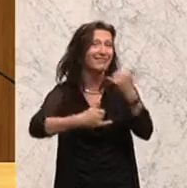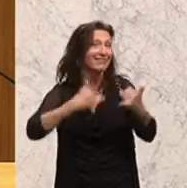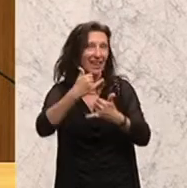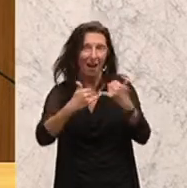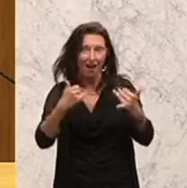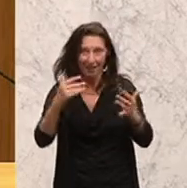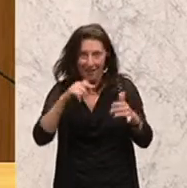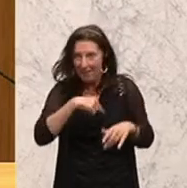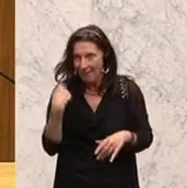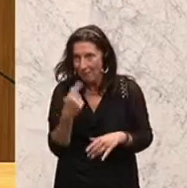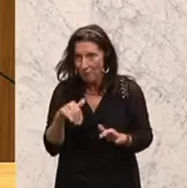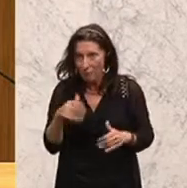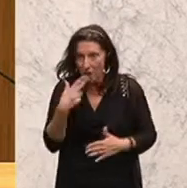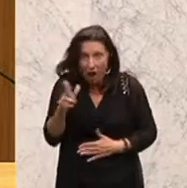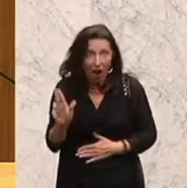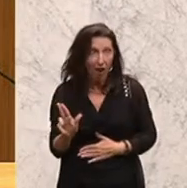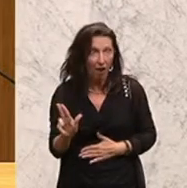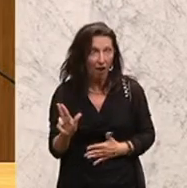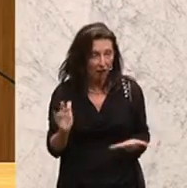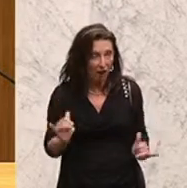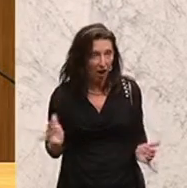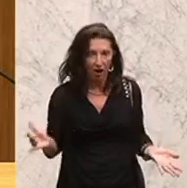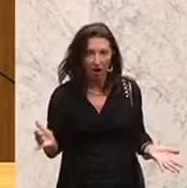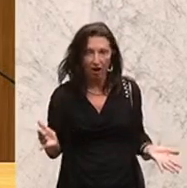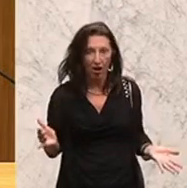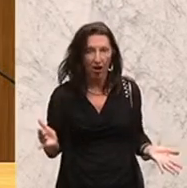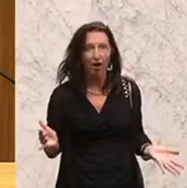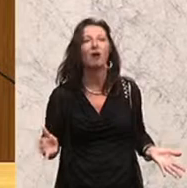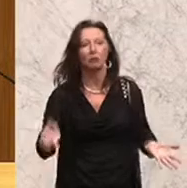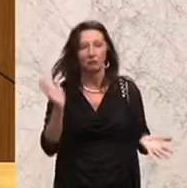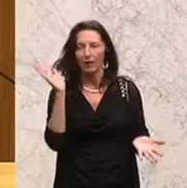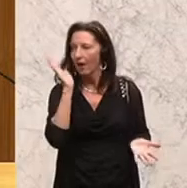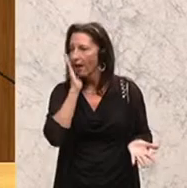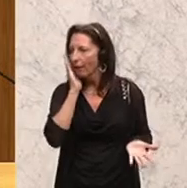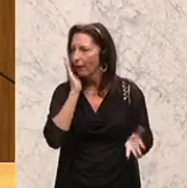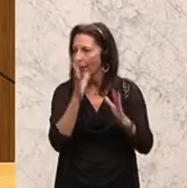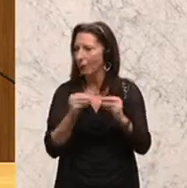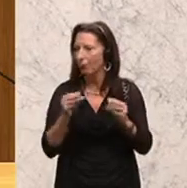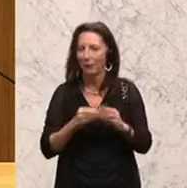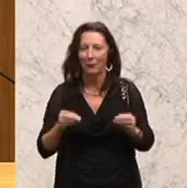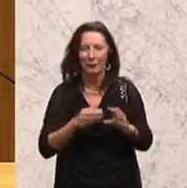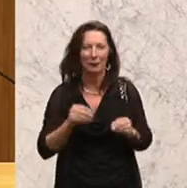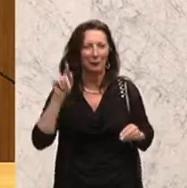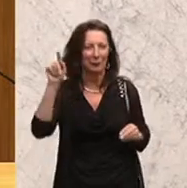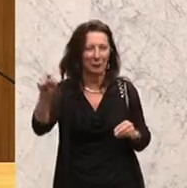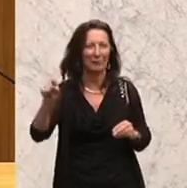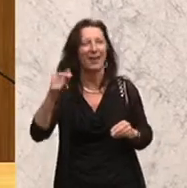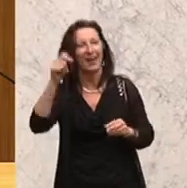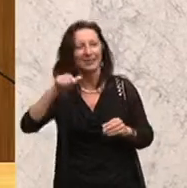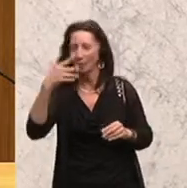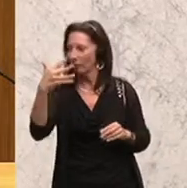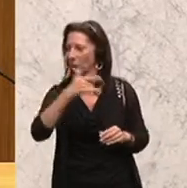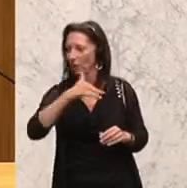sein. Wenn hier im Libanon, so groß wie Oberösterreich, 2 Millionen Flüchtlinge sind oder 1,5 Millionen,